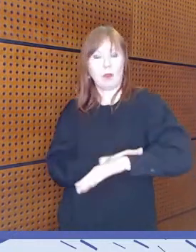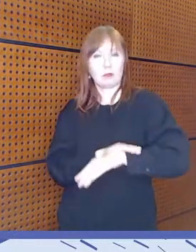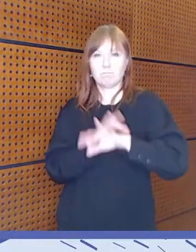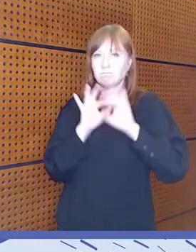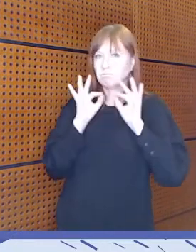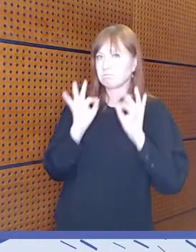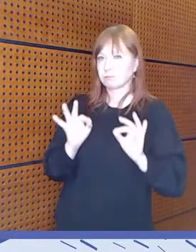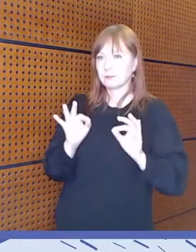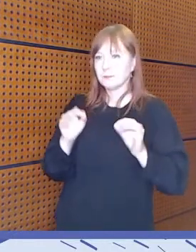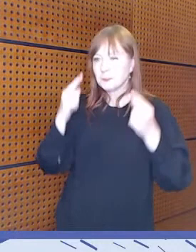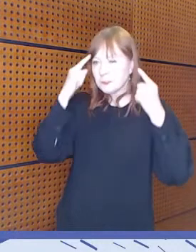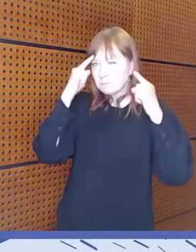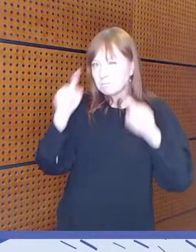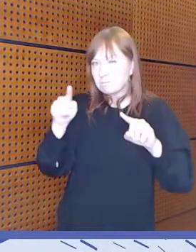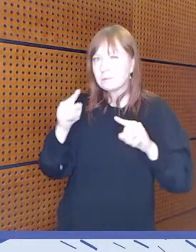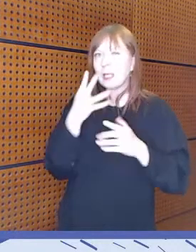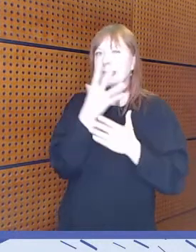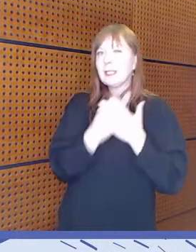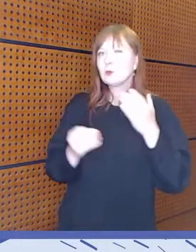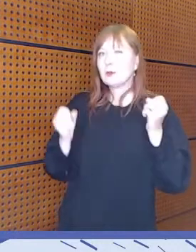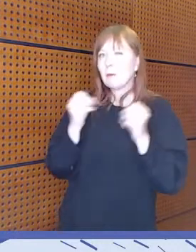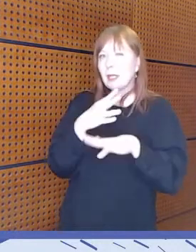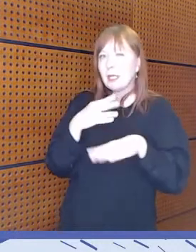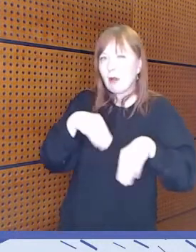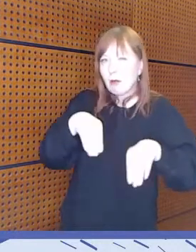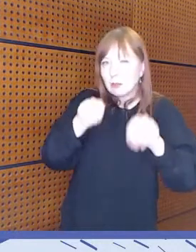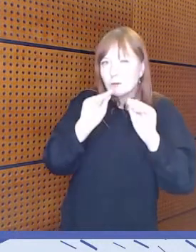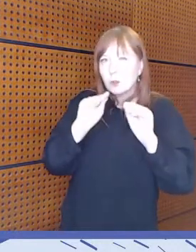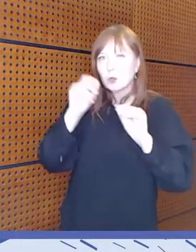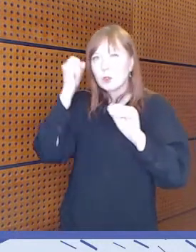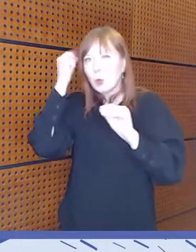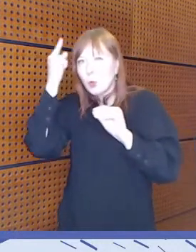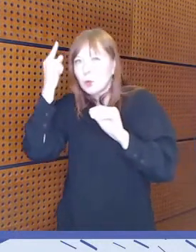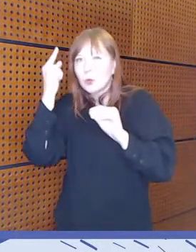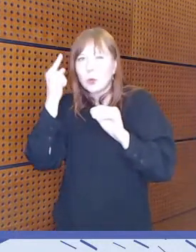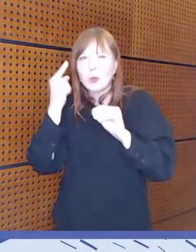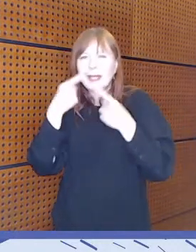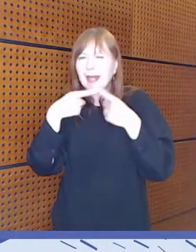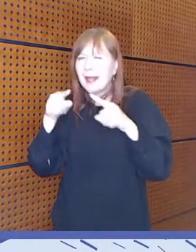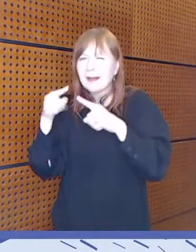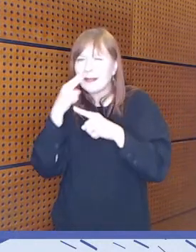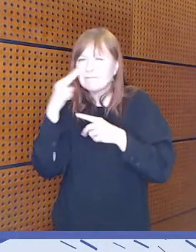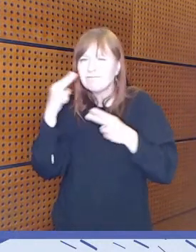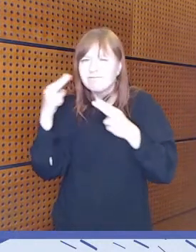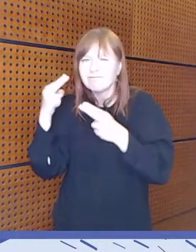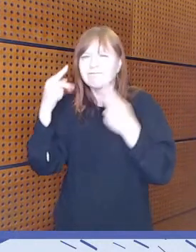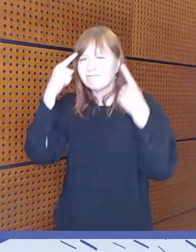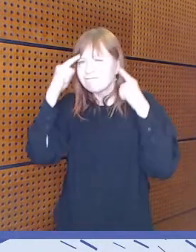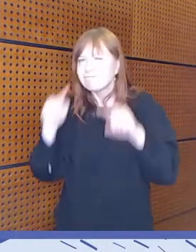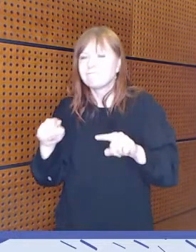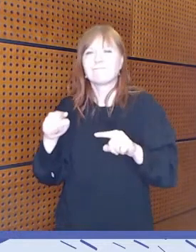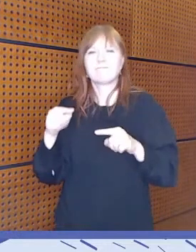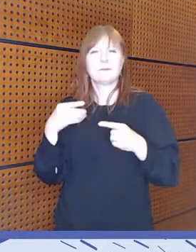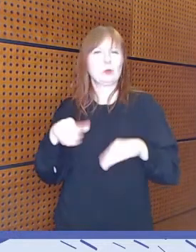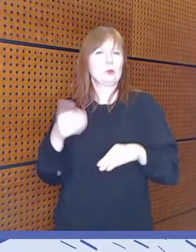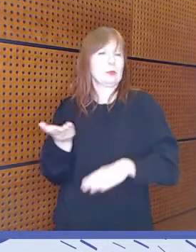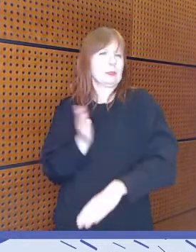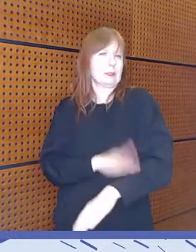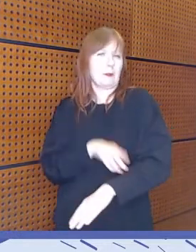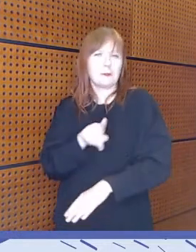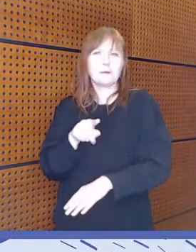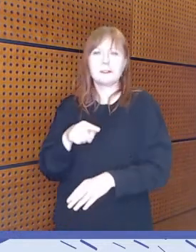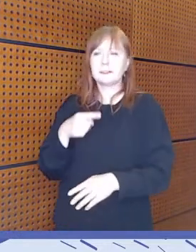inklusiivisen mediakasvatuksen ja kulttuurin eri ulottuvuuksiin. Siinä puhutaan yksilöiden tarpeista ja